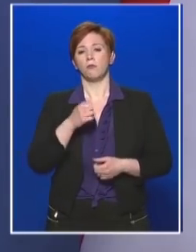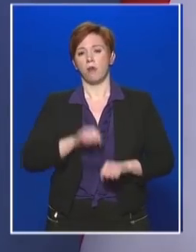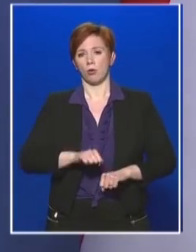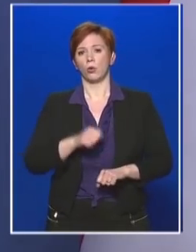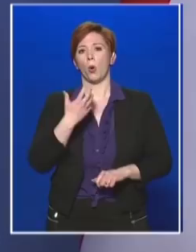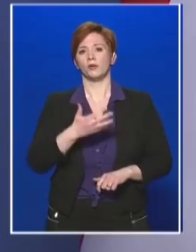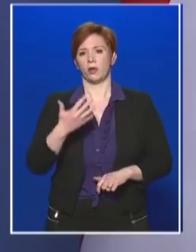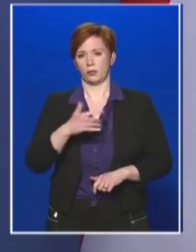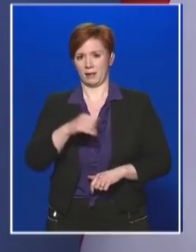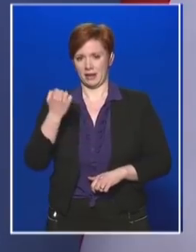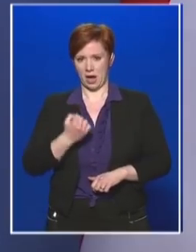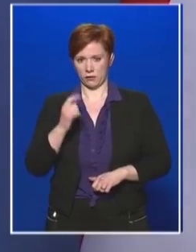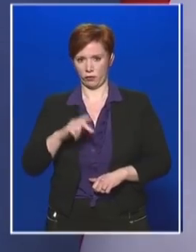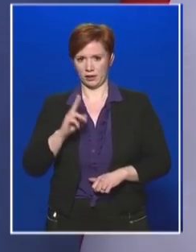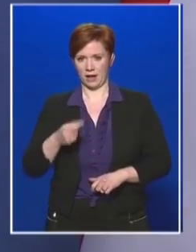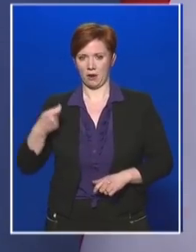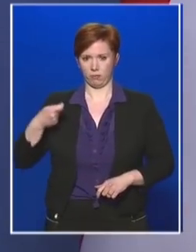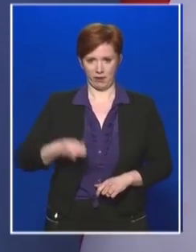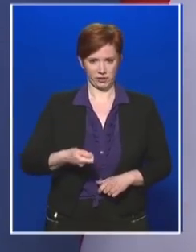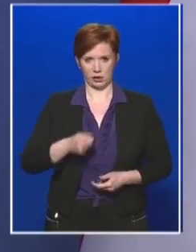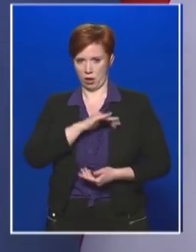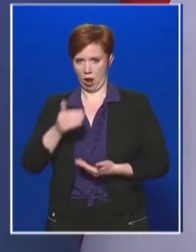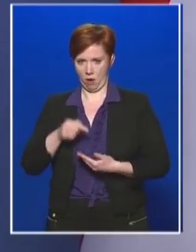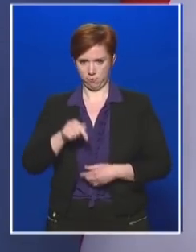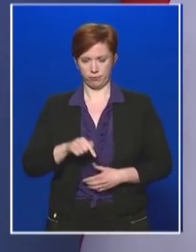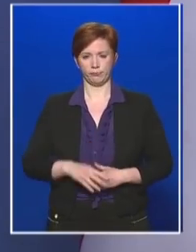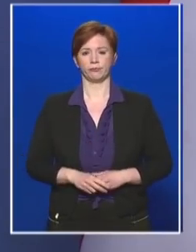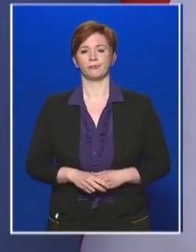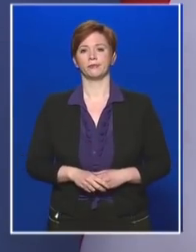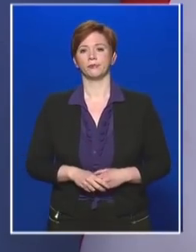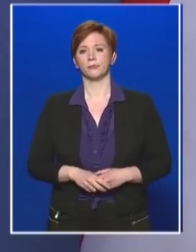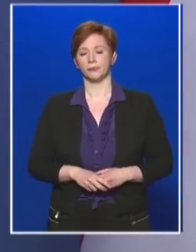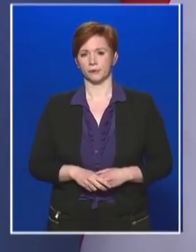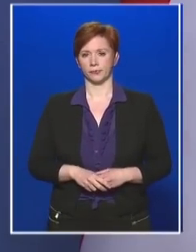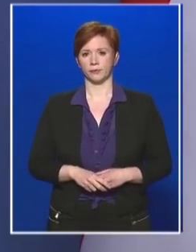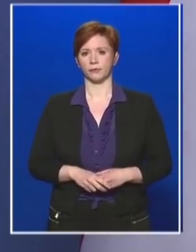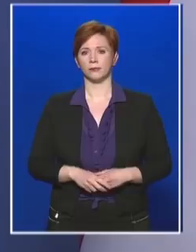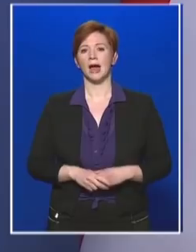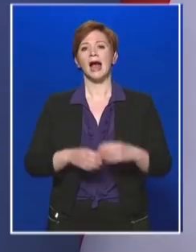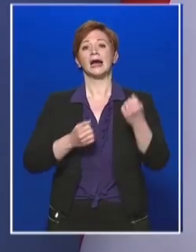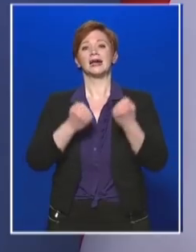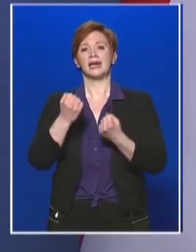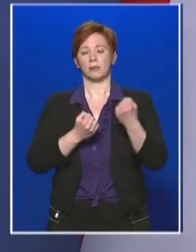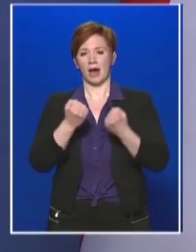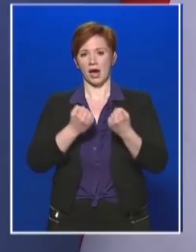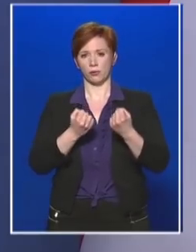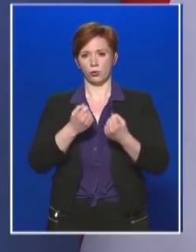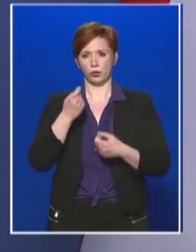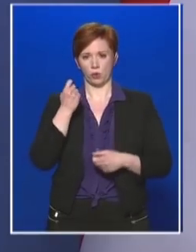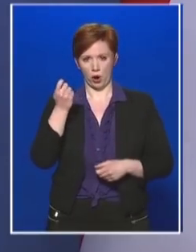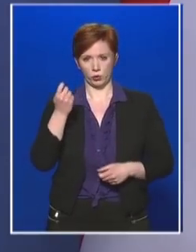ebbe a járvány elleni védekezési alapba befizetni. A gépjárműadó központi